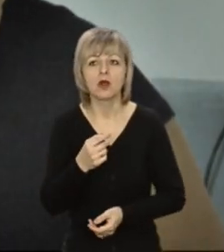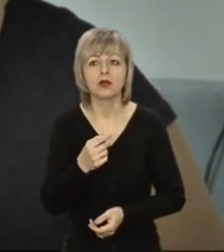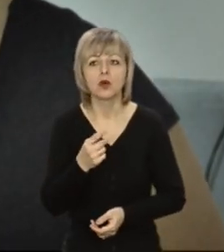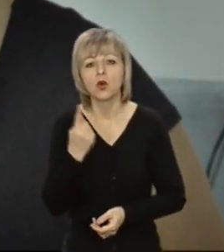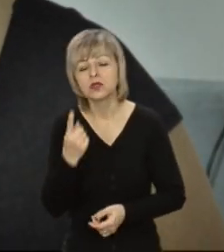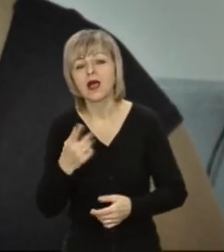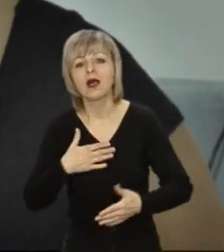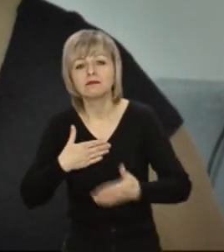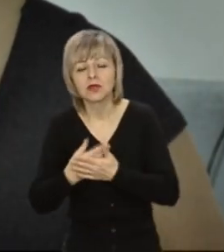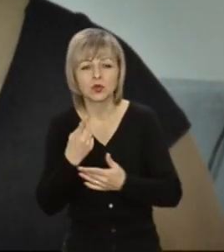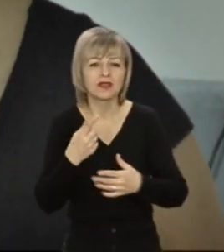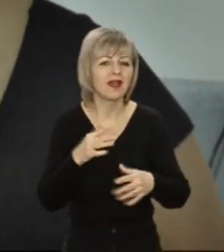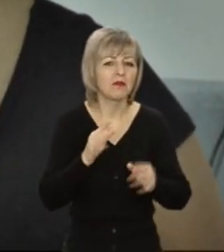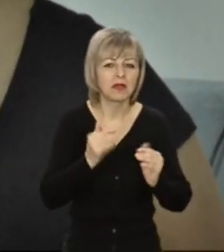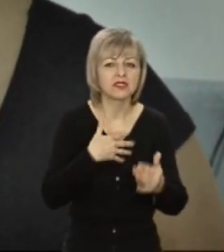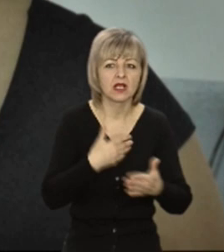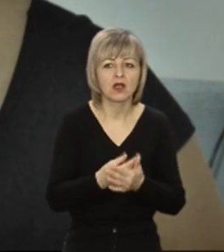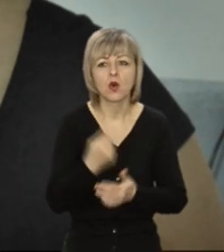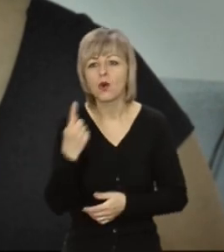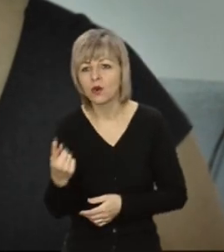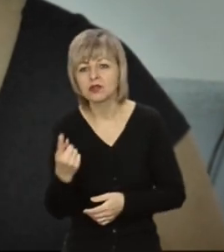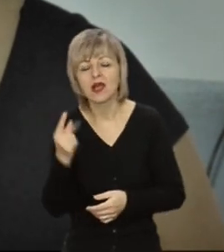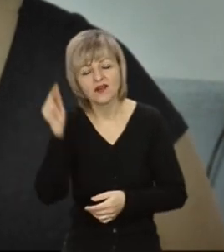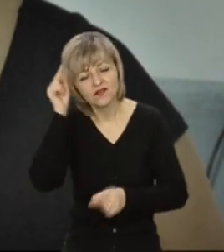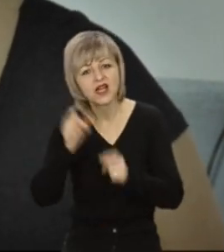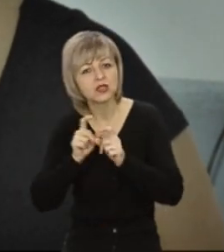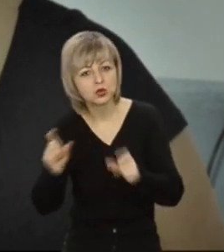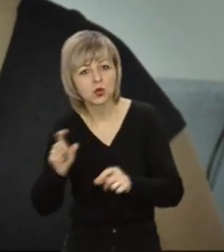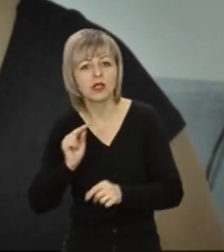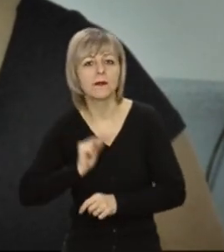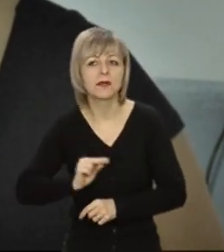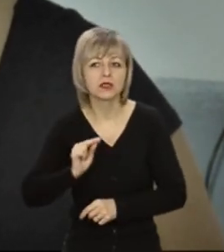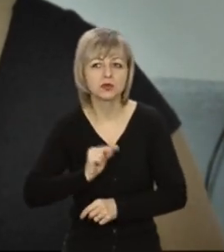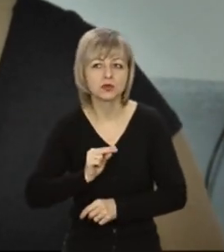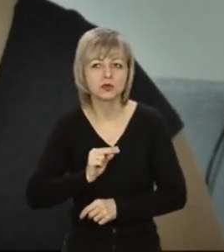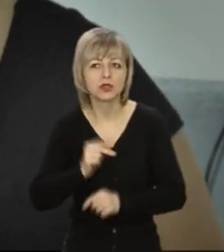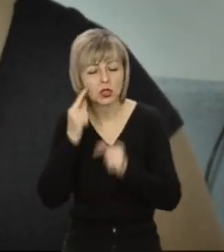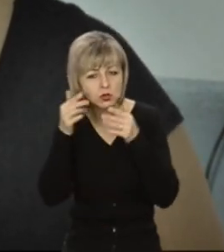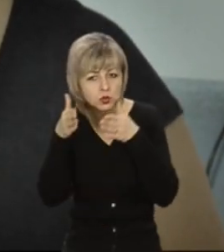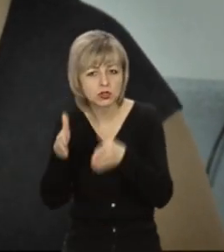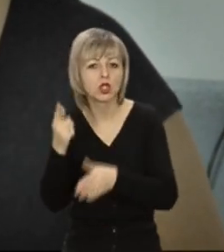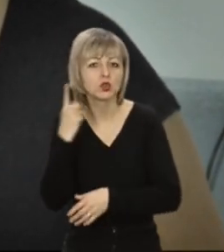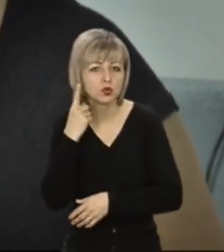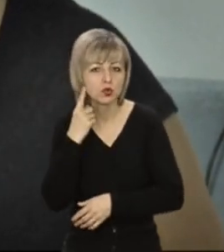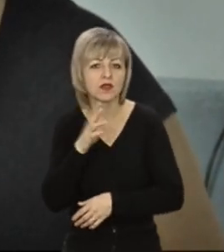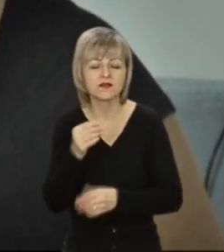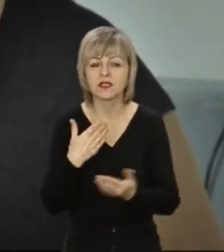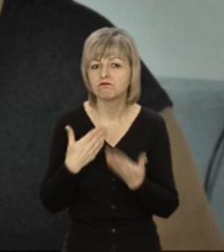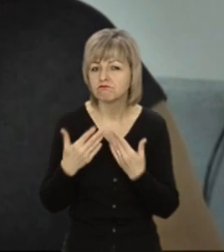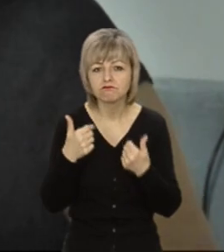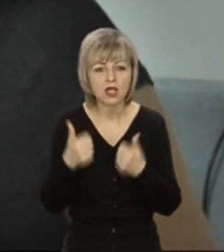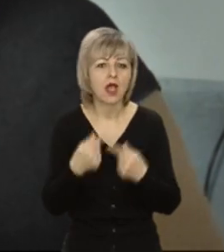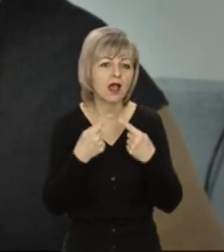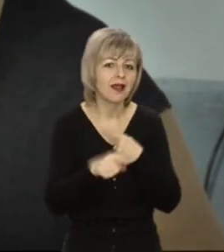організована, то одна так само, фактично, як і в школі, працює, і з усереджено, і все чує, відповідально підходить.